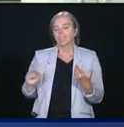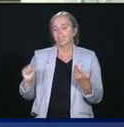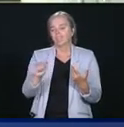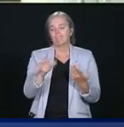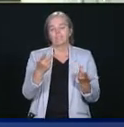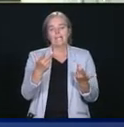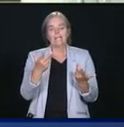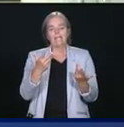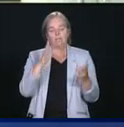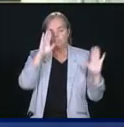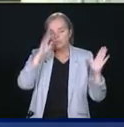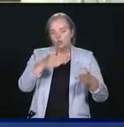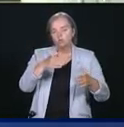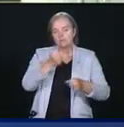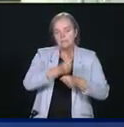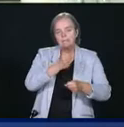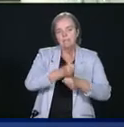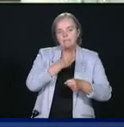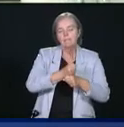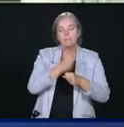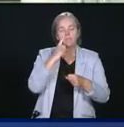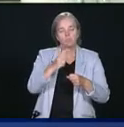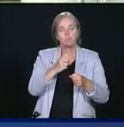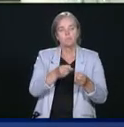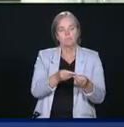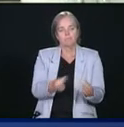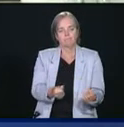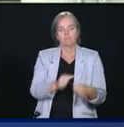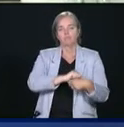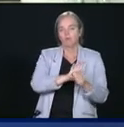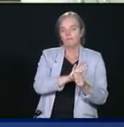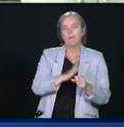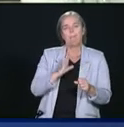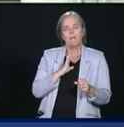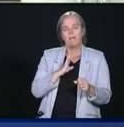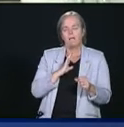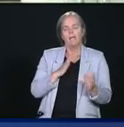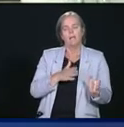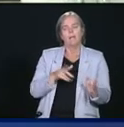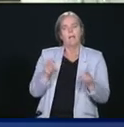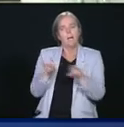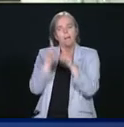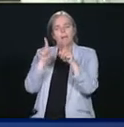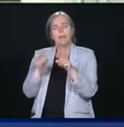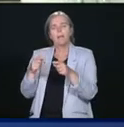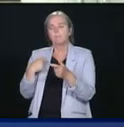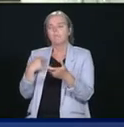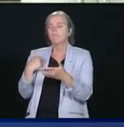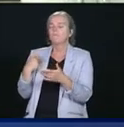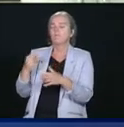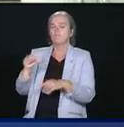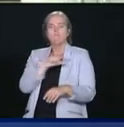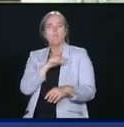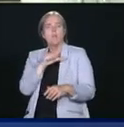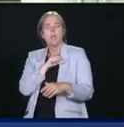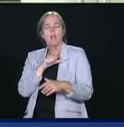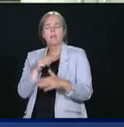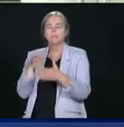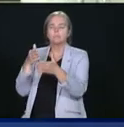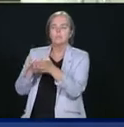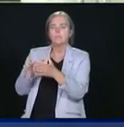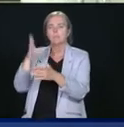pour lutter contre la violence basée sur le genre, et nous travaillons avec les